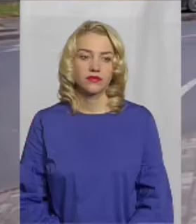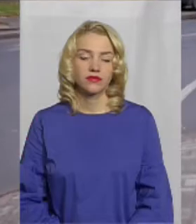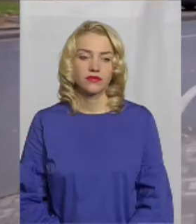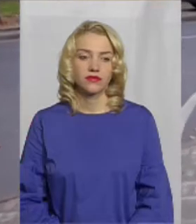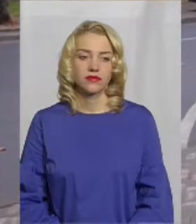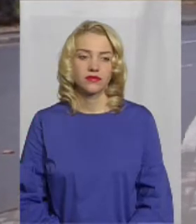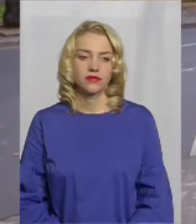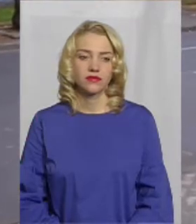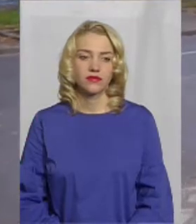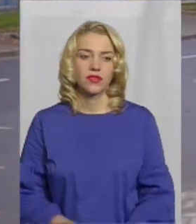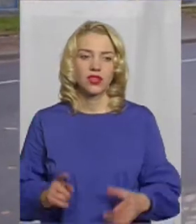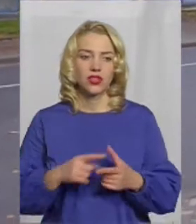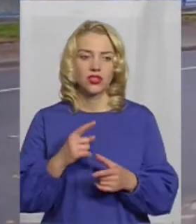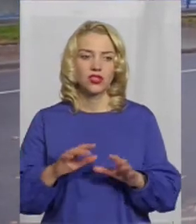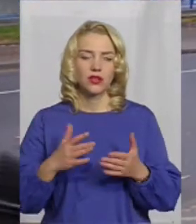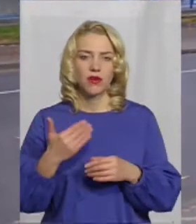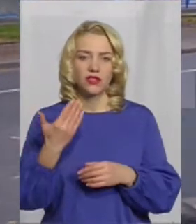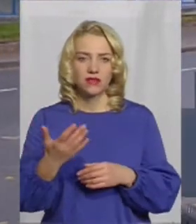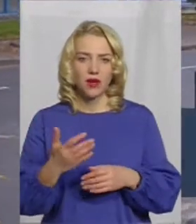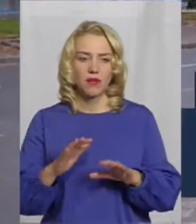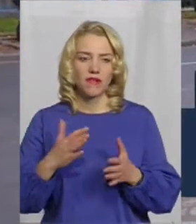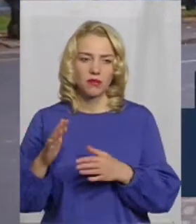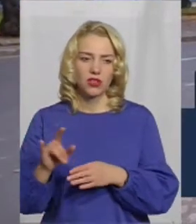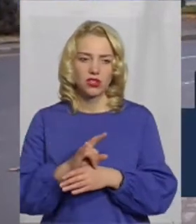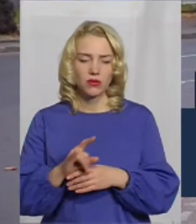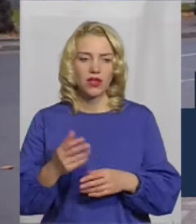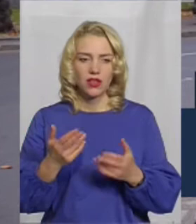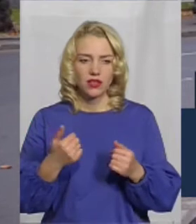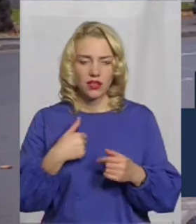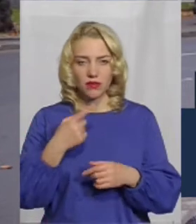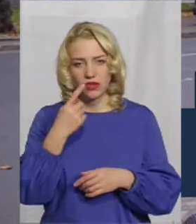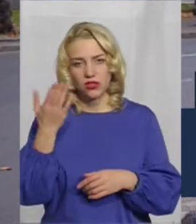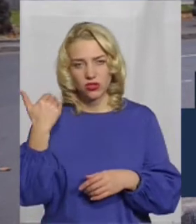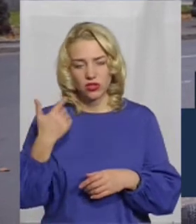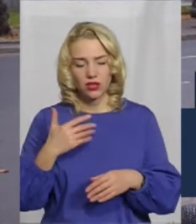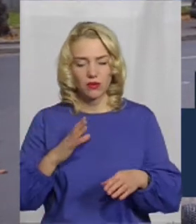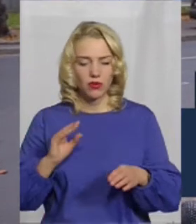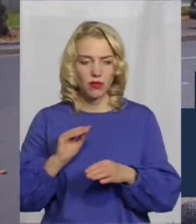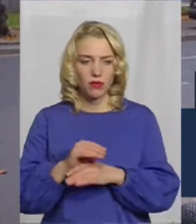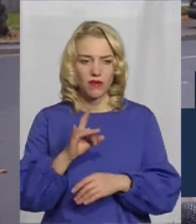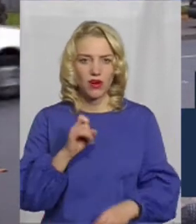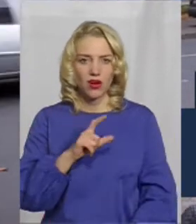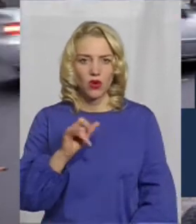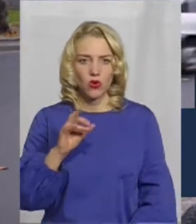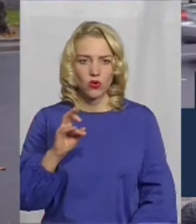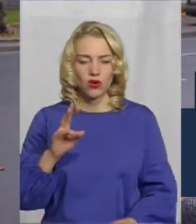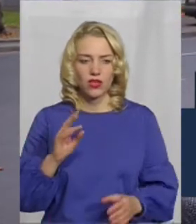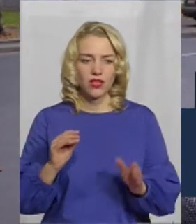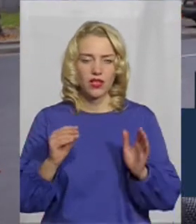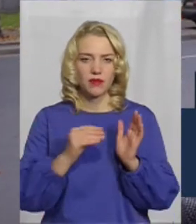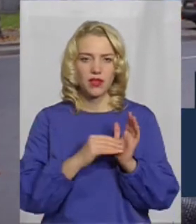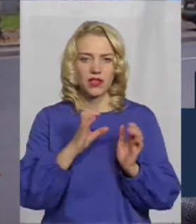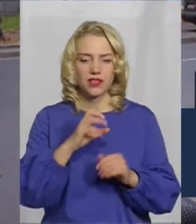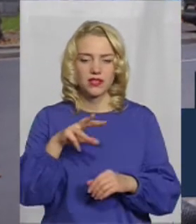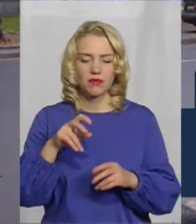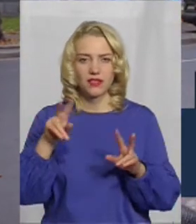Ви ще торопляли з вами випадки шахрайства? Доброго дня, так. Мені нещодавно поповнювали рахунок і приселали смс-ку типу з